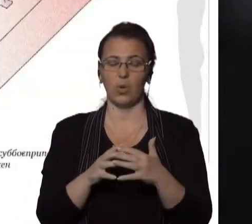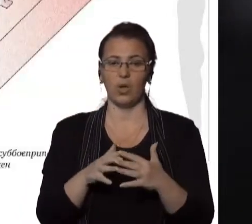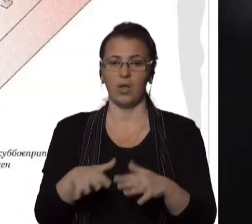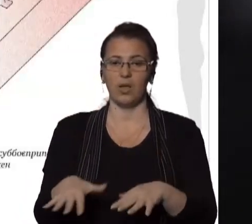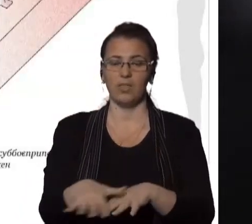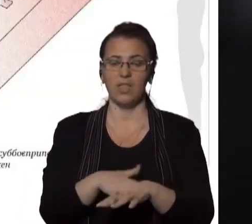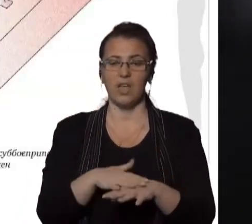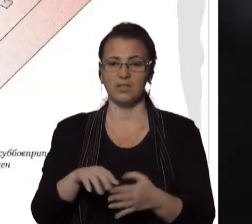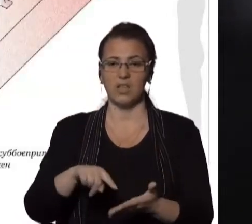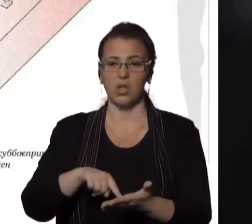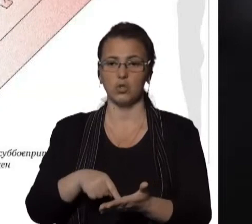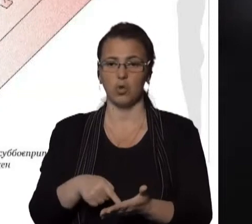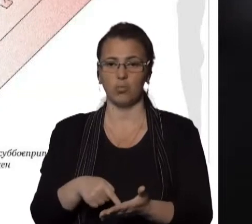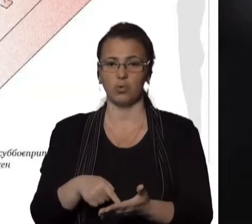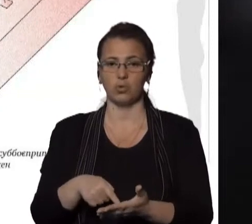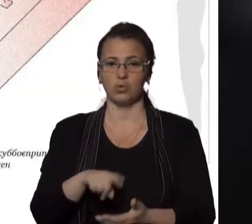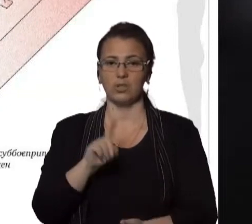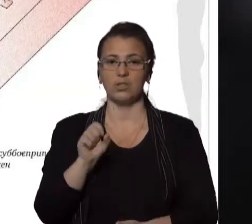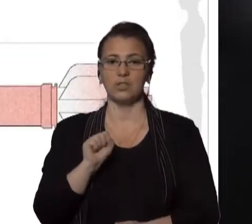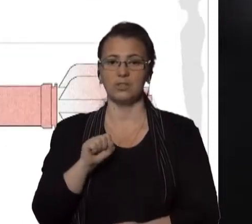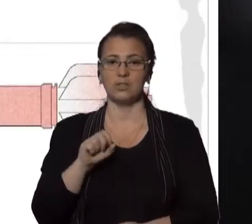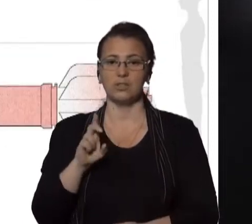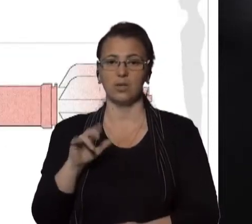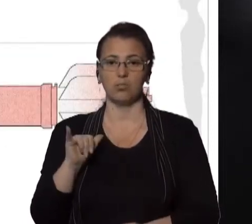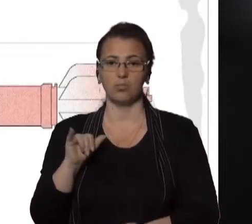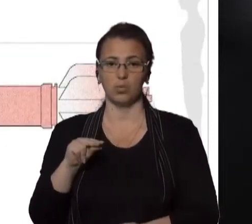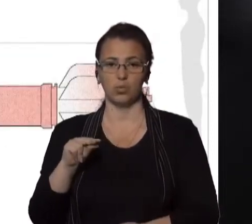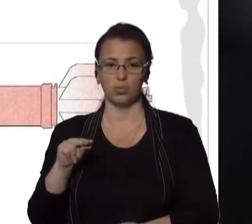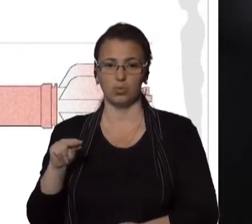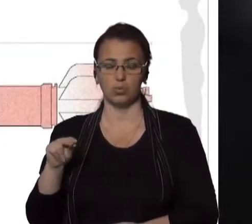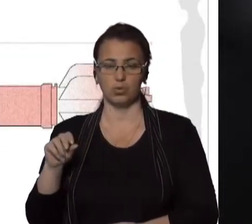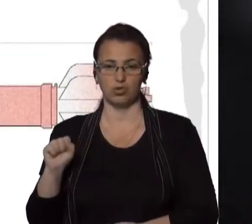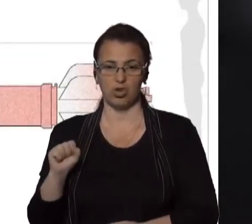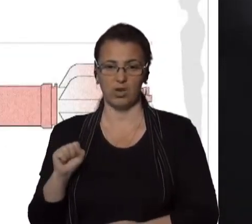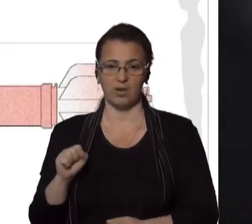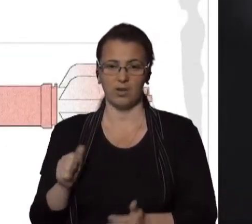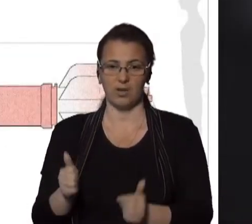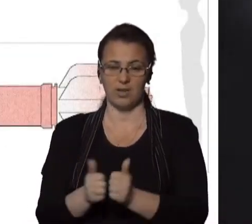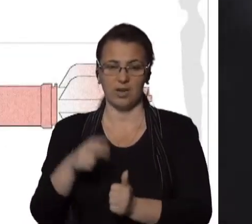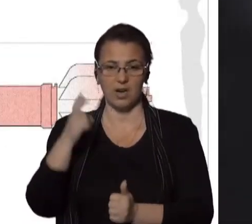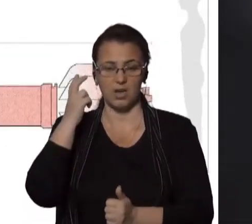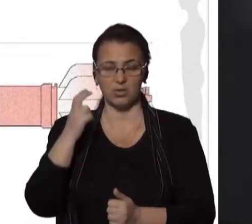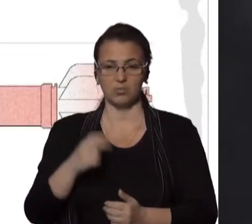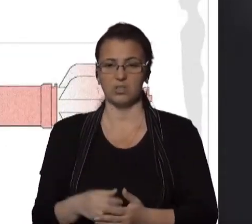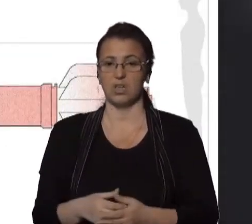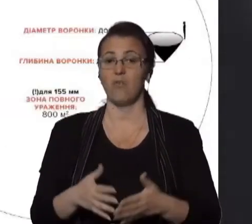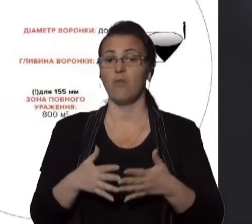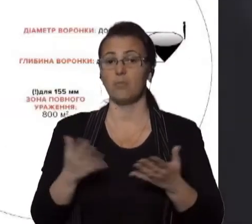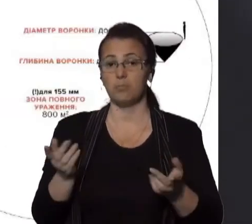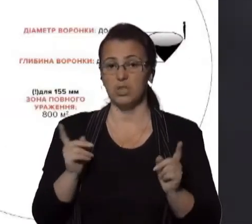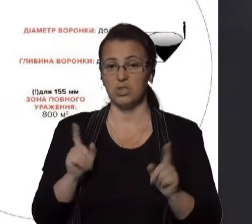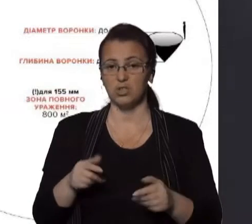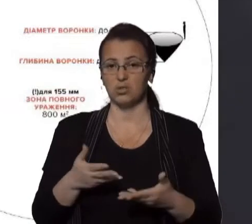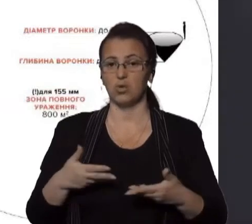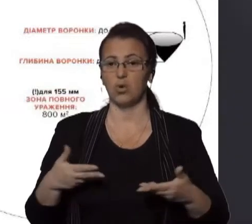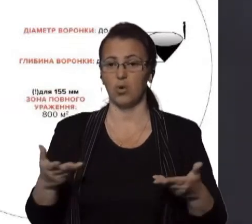пункту Забуча, що на Київщині. Більше того, ми